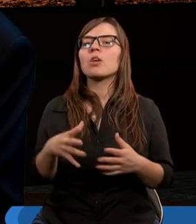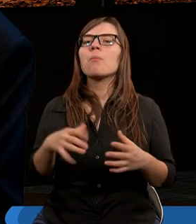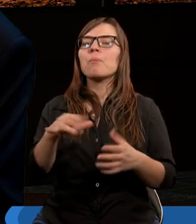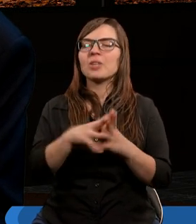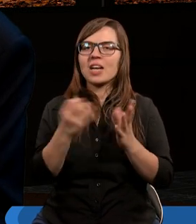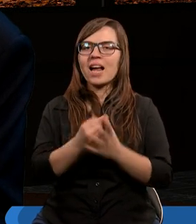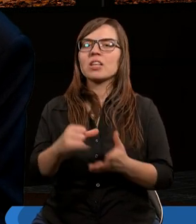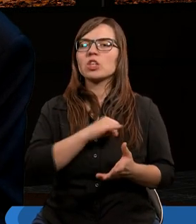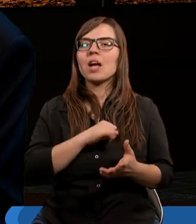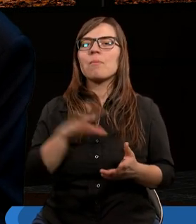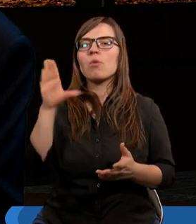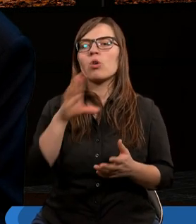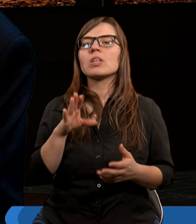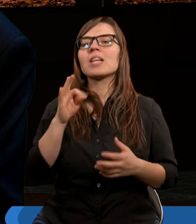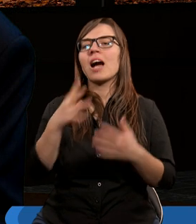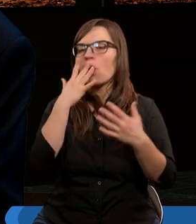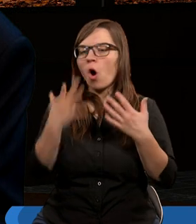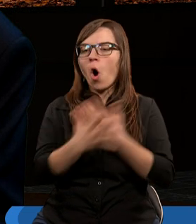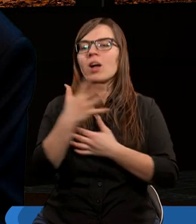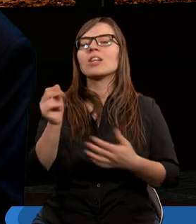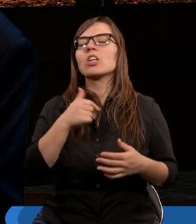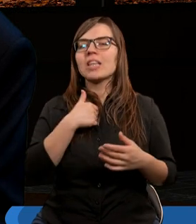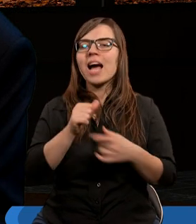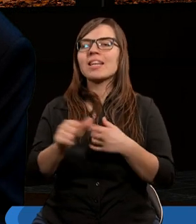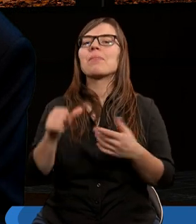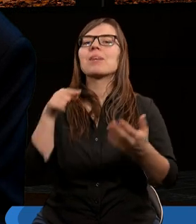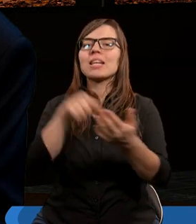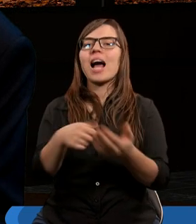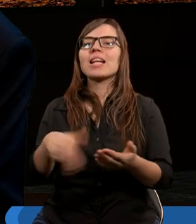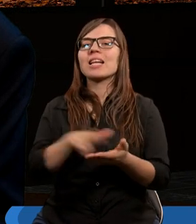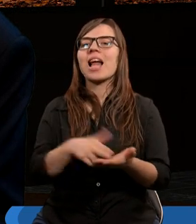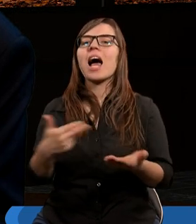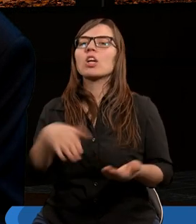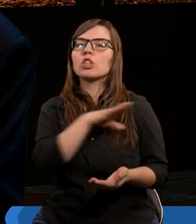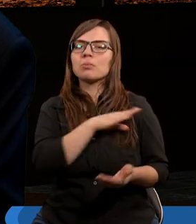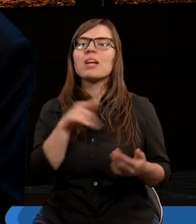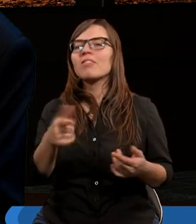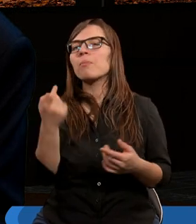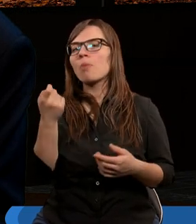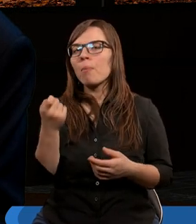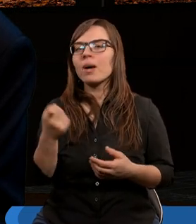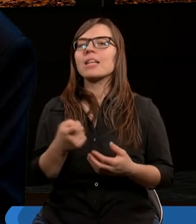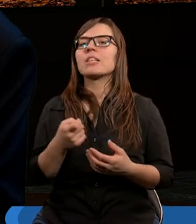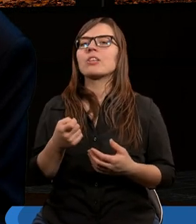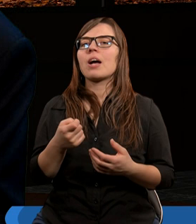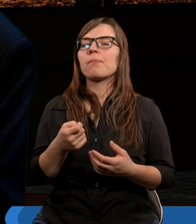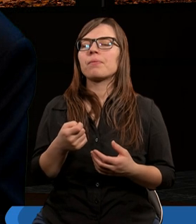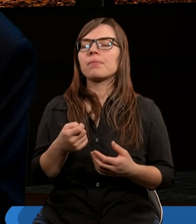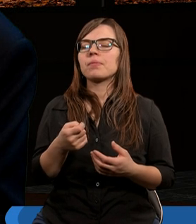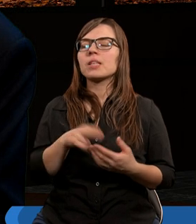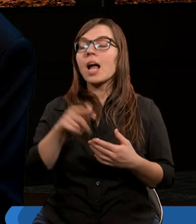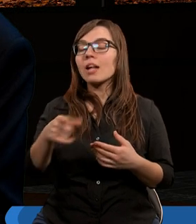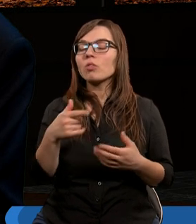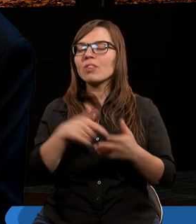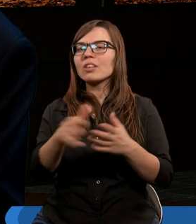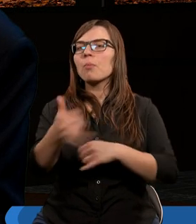grzech ożył i nagle okazało się, że ja jestem skazany na śmierć. I tutaj w tym momencie, znaczy myślę, dlaczego na chwilę to